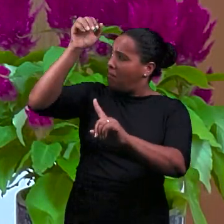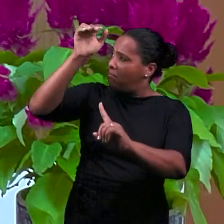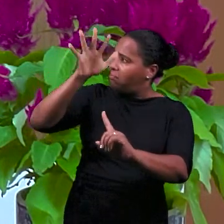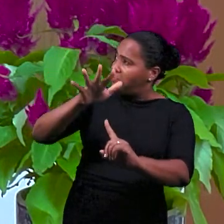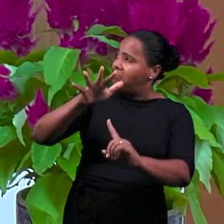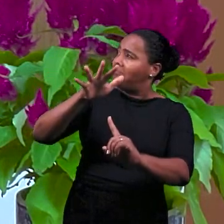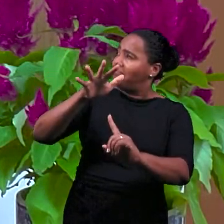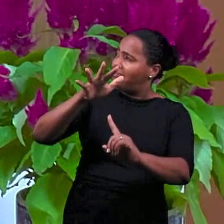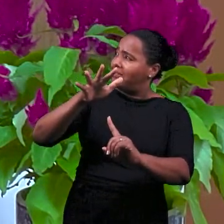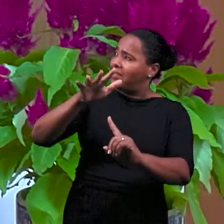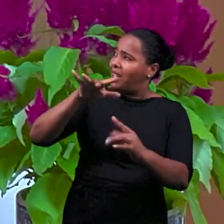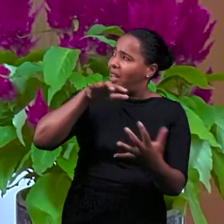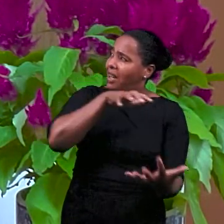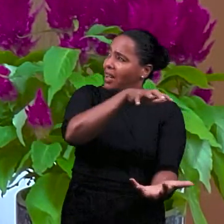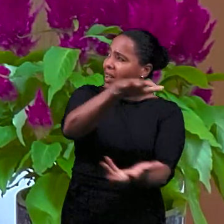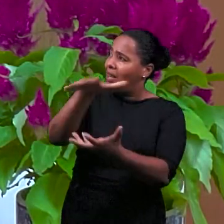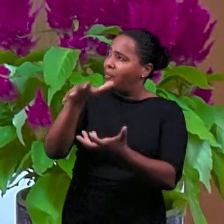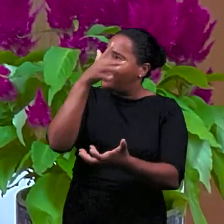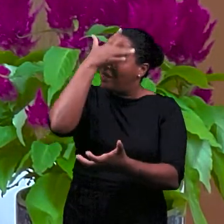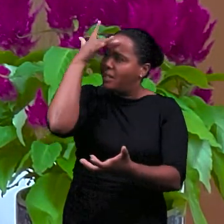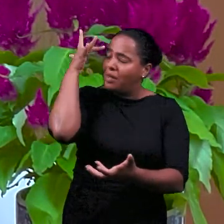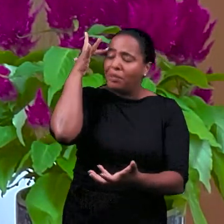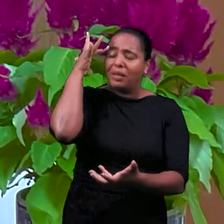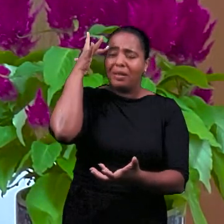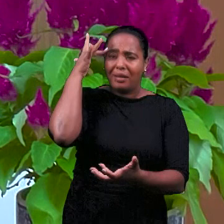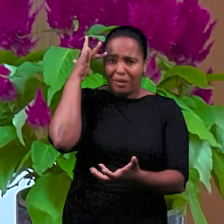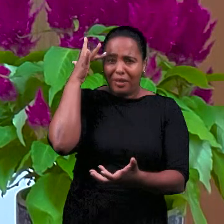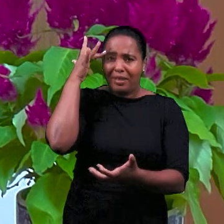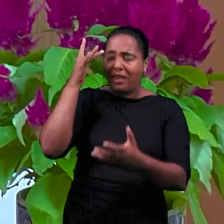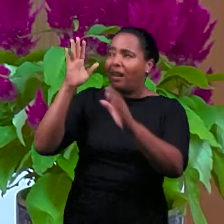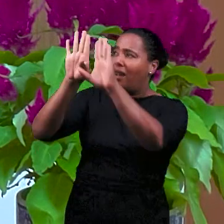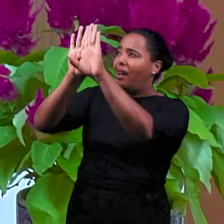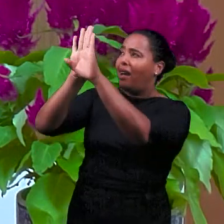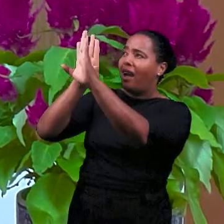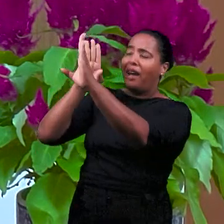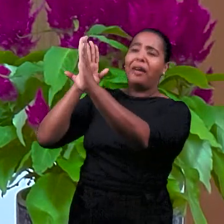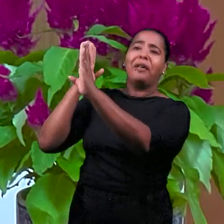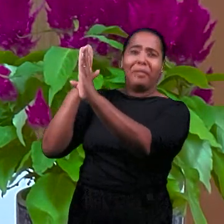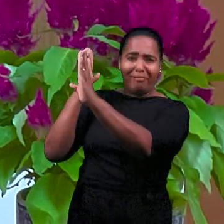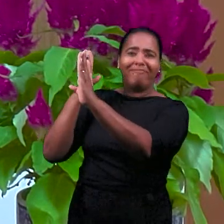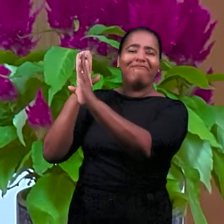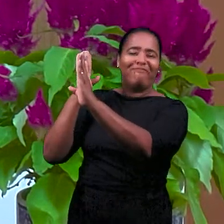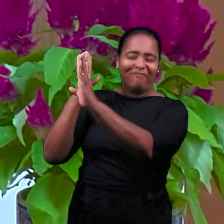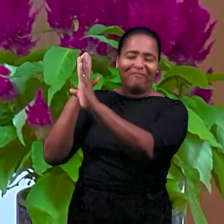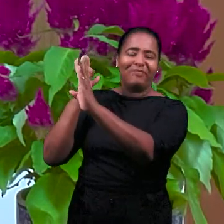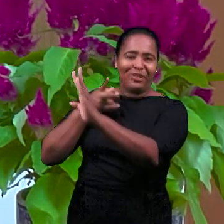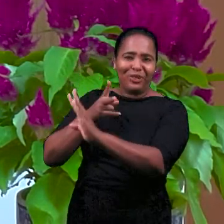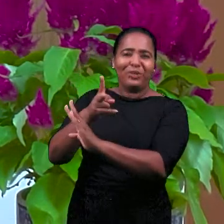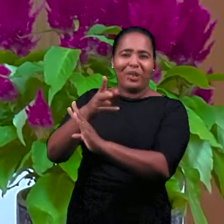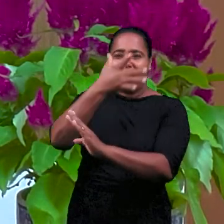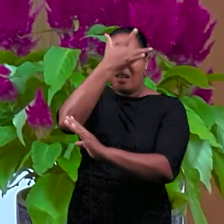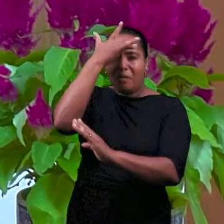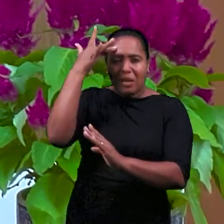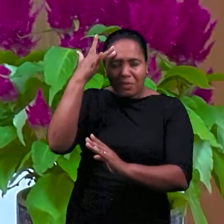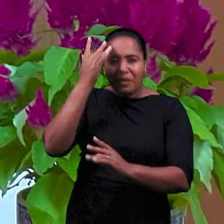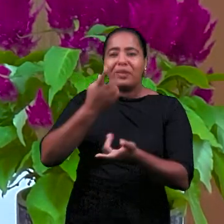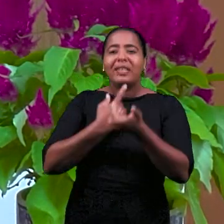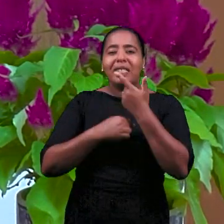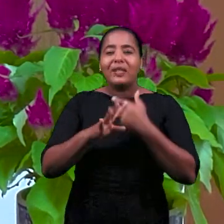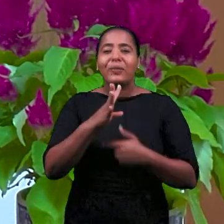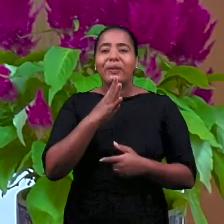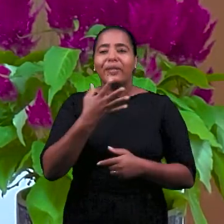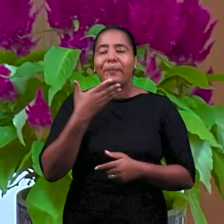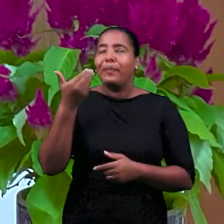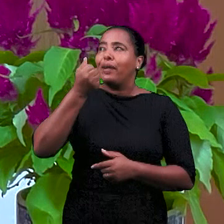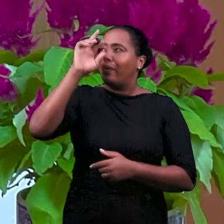растирается над всем миром. И двери открыты для всех тех, кто хотят